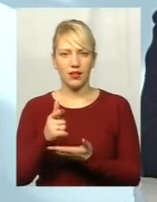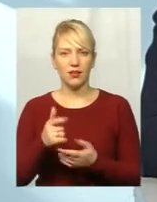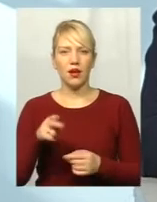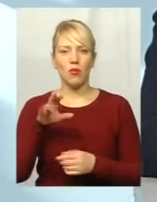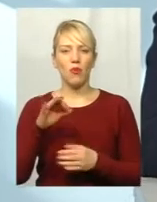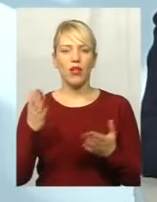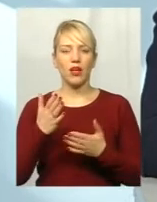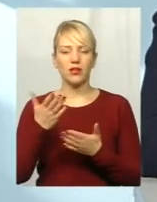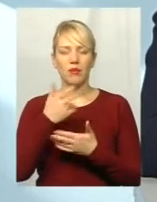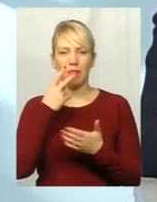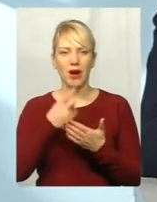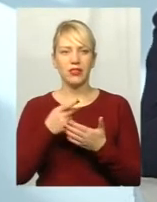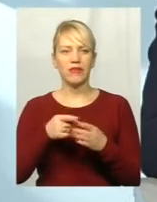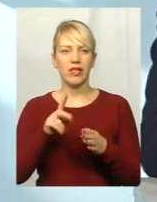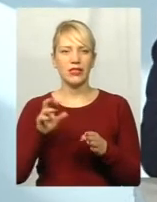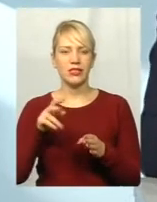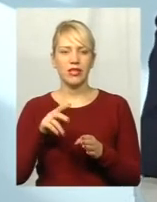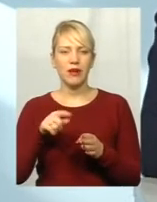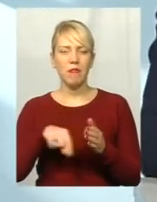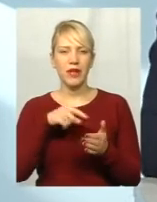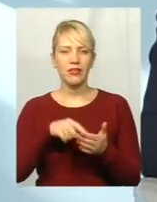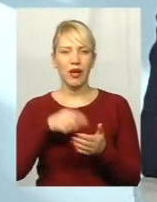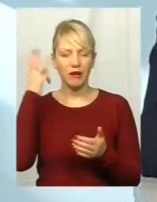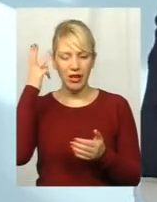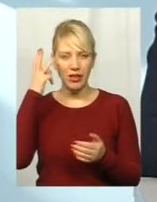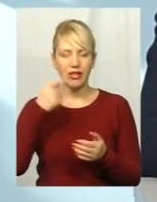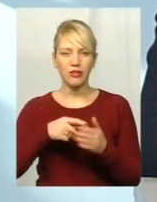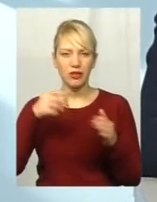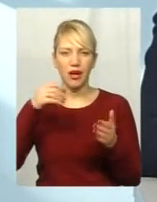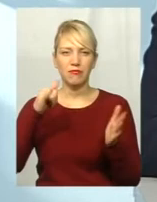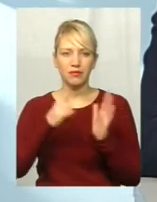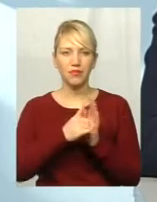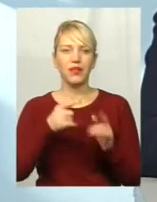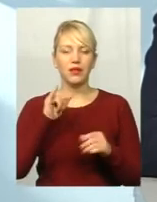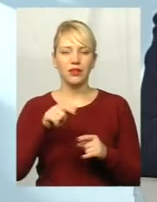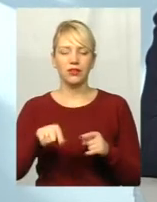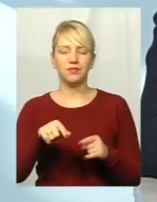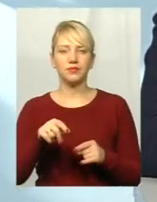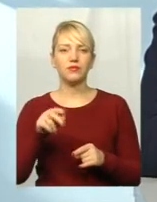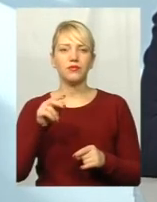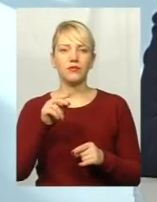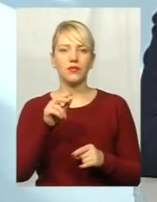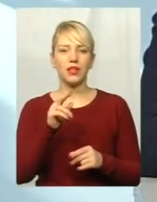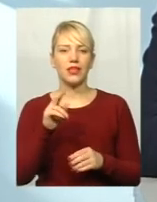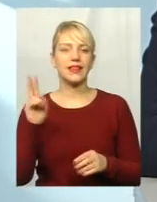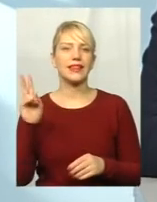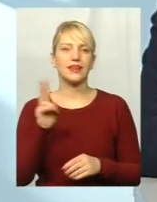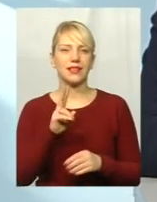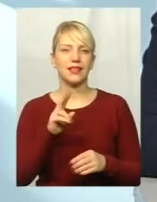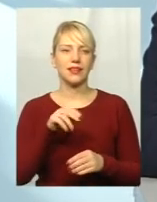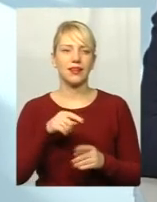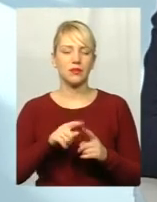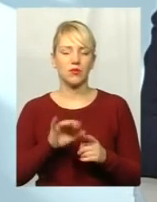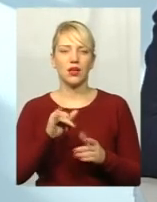повністю завантажена вся карта в містах Хмельницького з позначками транспорту, зараз розбиваємо їх по